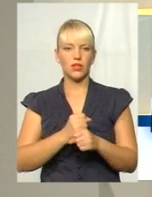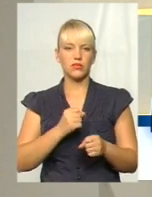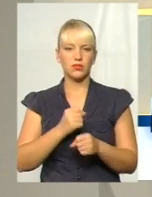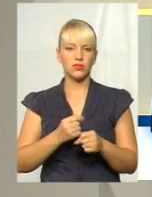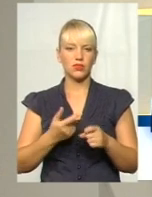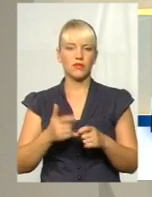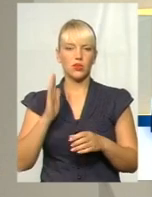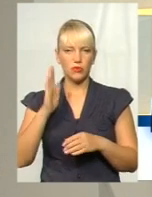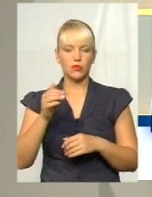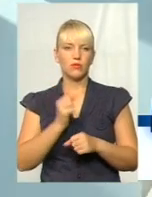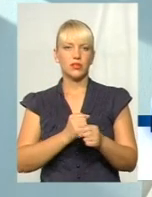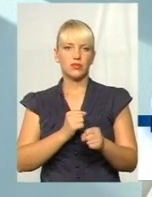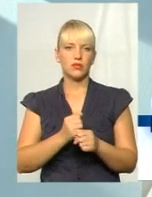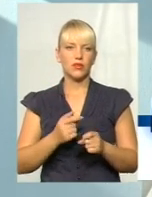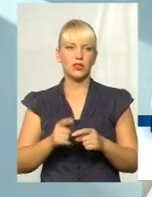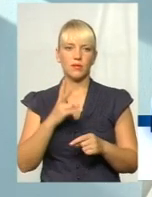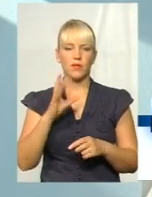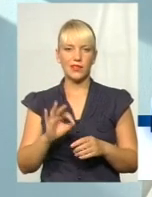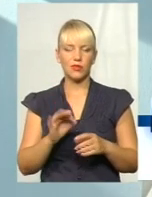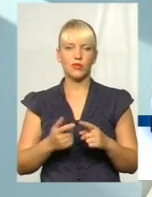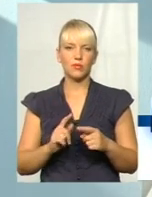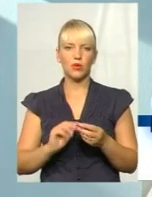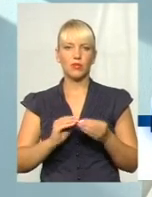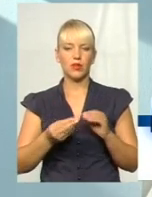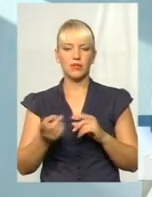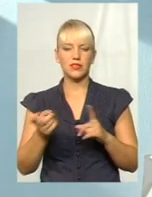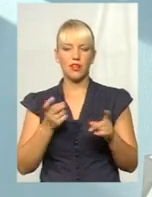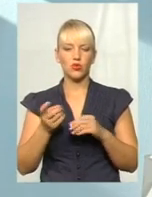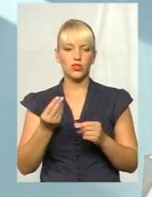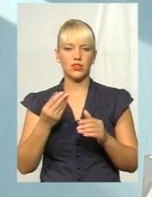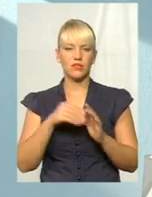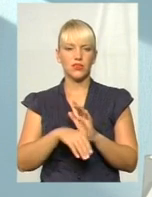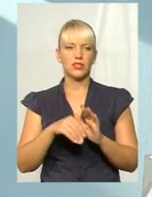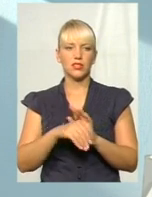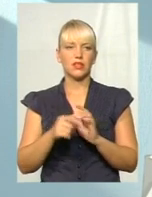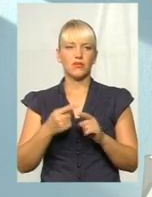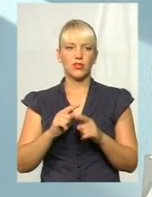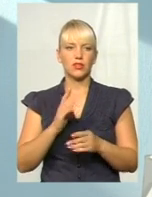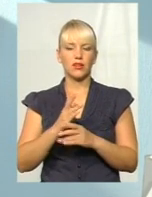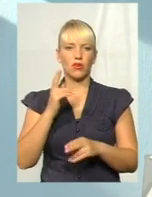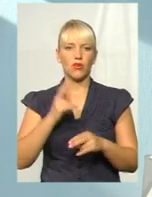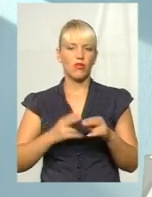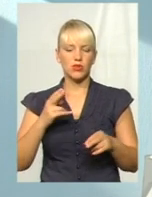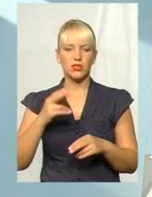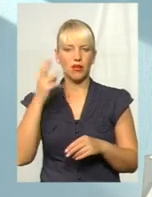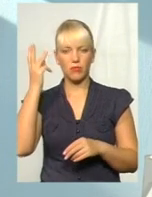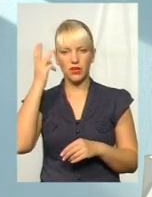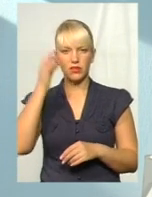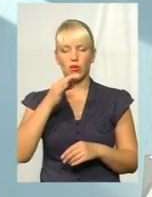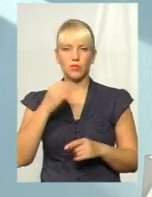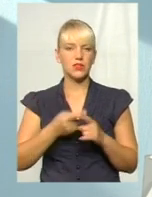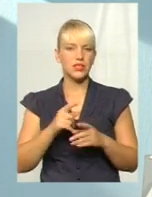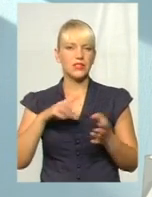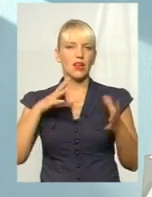запрацює. Проблема залучення інвестицій, вона не стоїть гостро в Хмельницькій області. Вона є загальнодержавна і